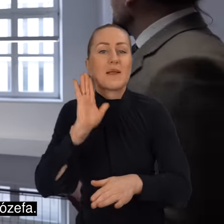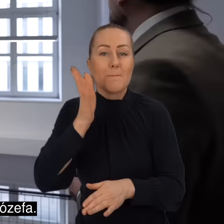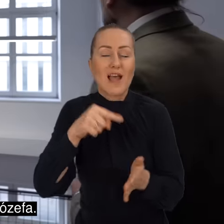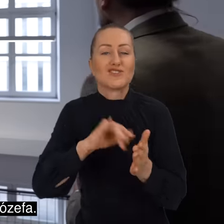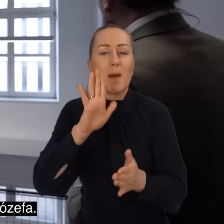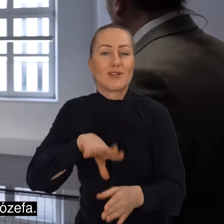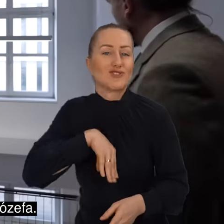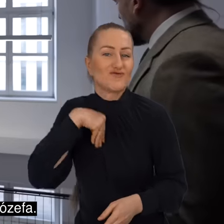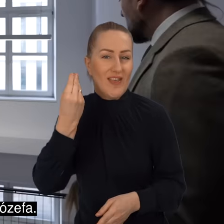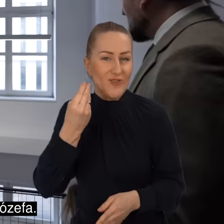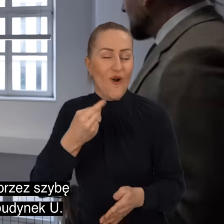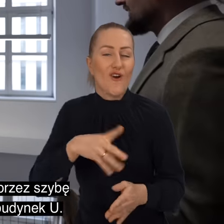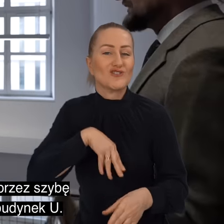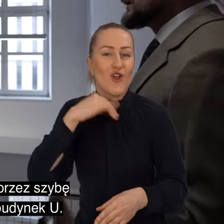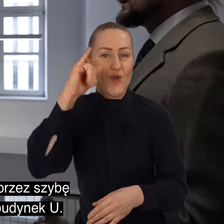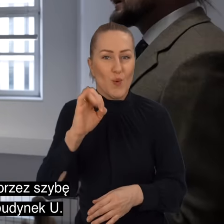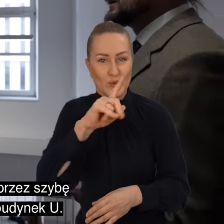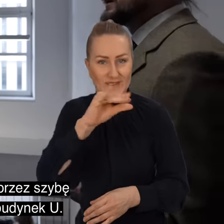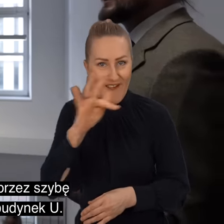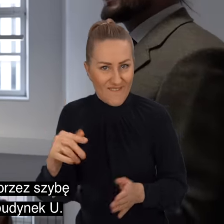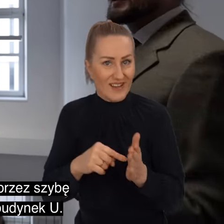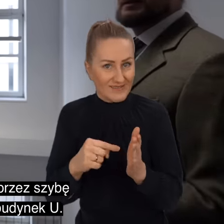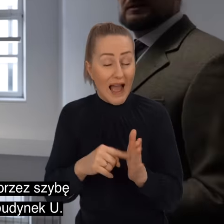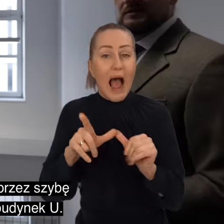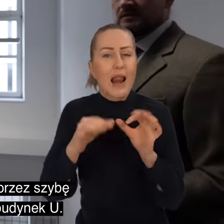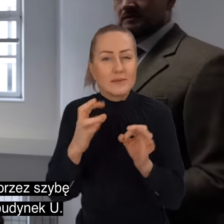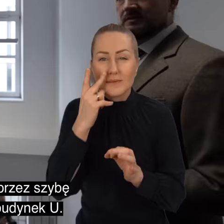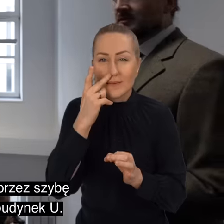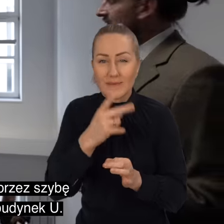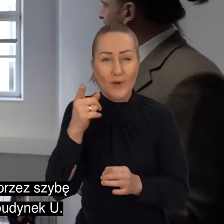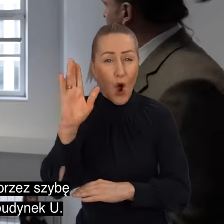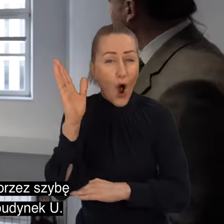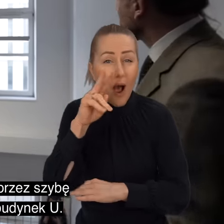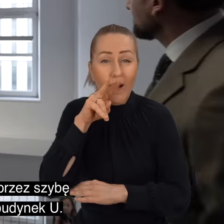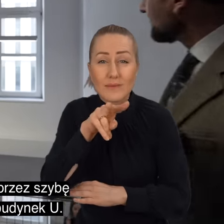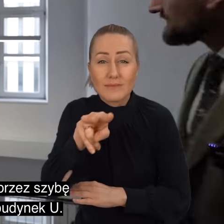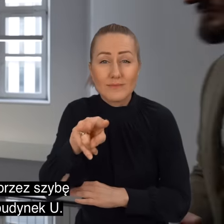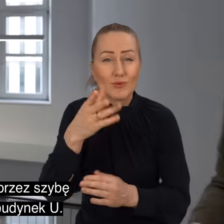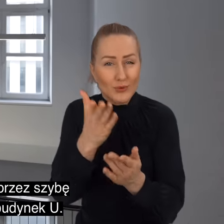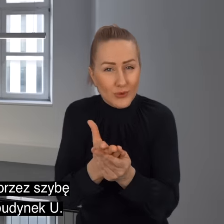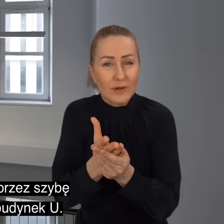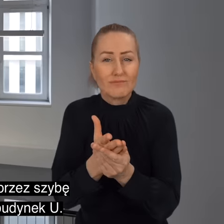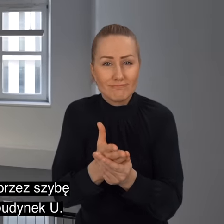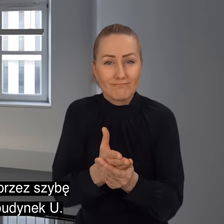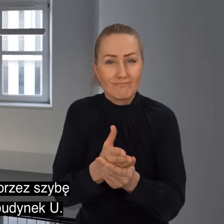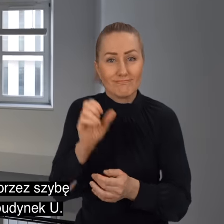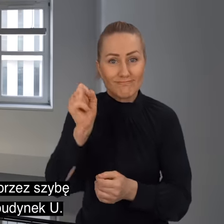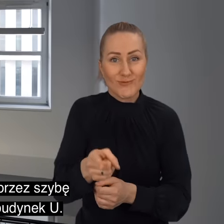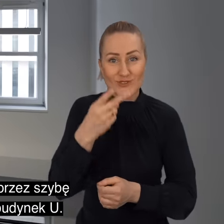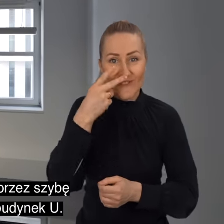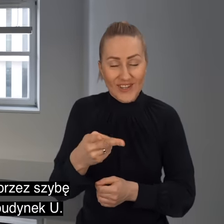pójdziemy w Dniu Świętego Józefa. Natomiast dzisiaj już tutaj widzimy przez Szybę,